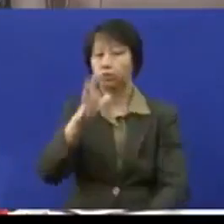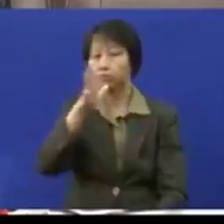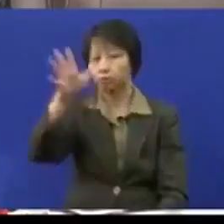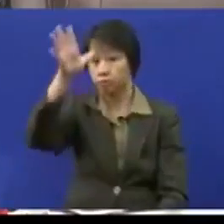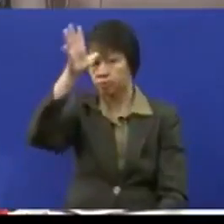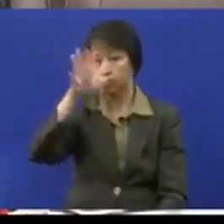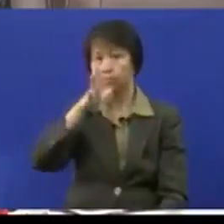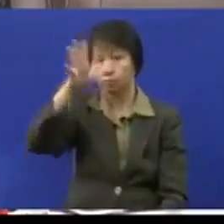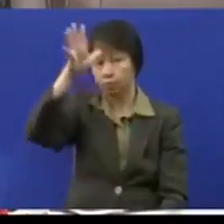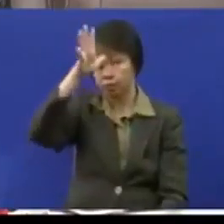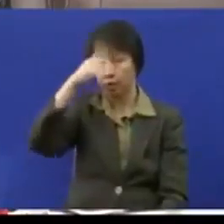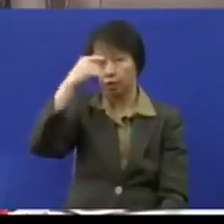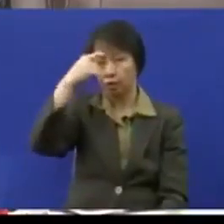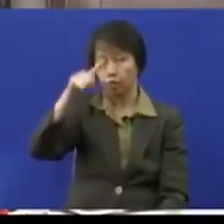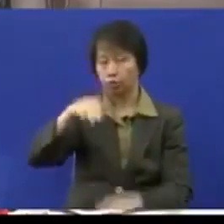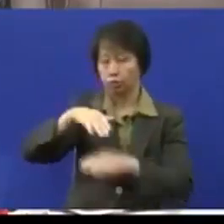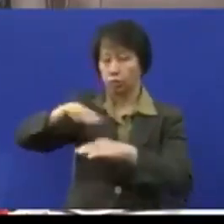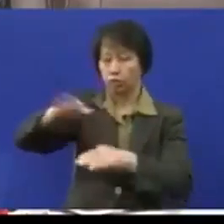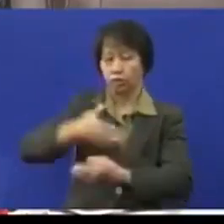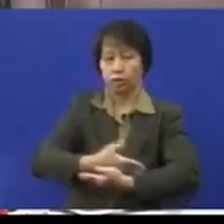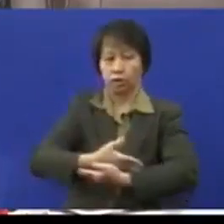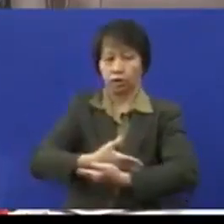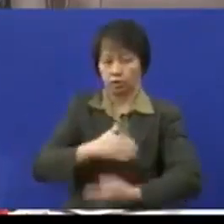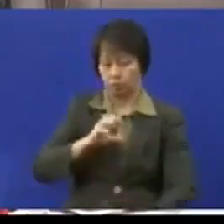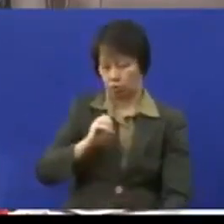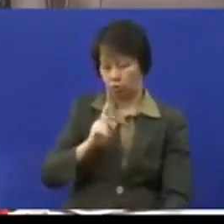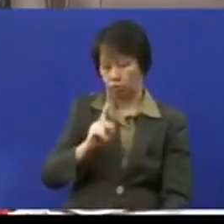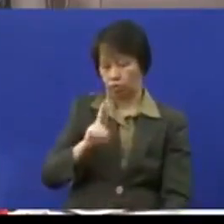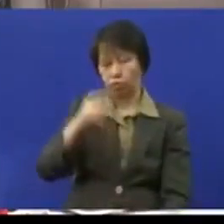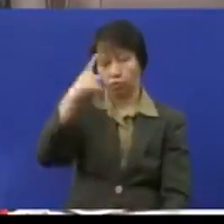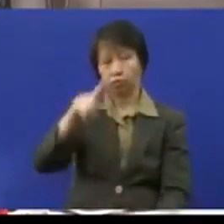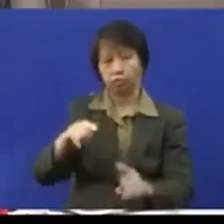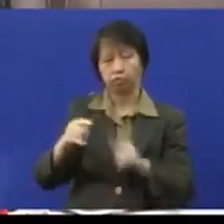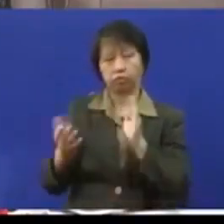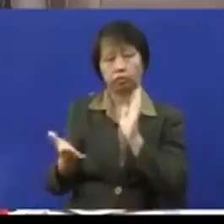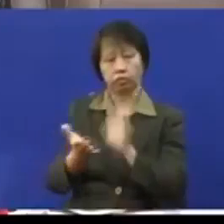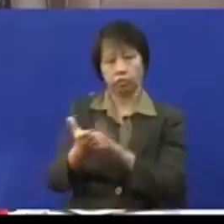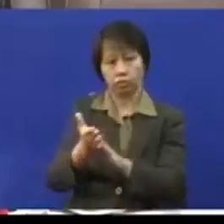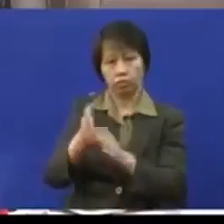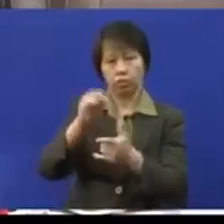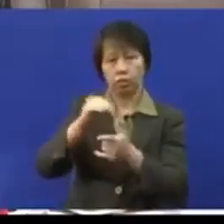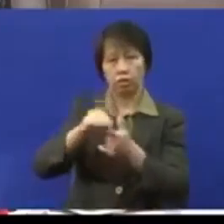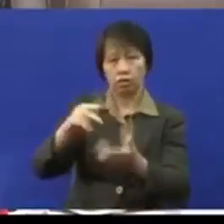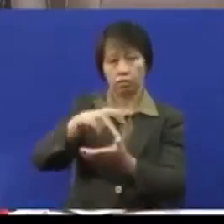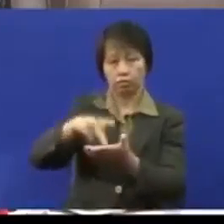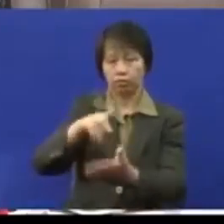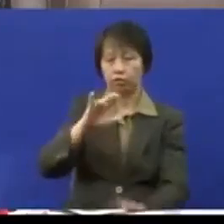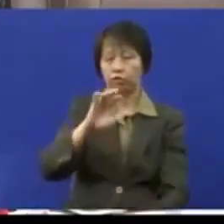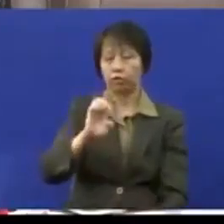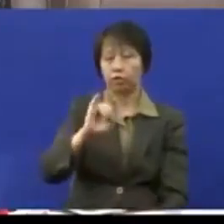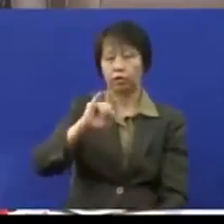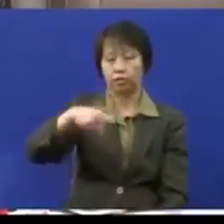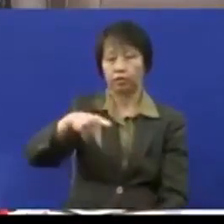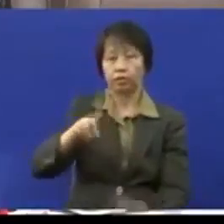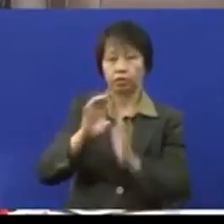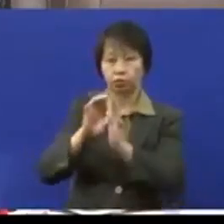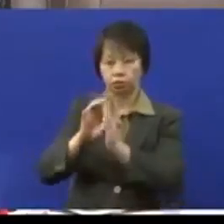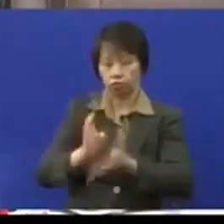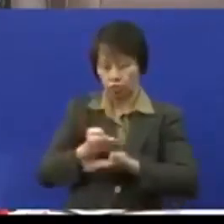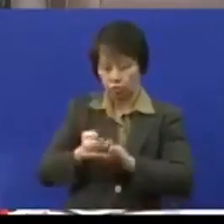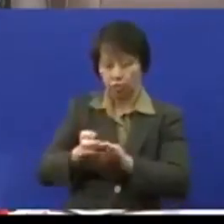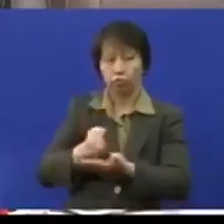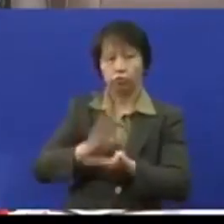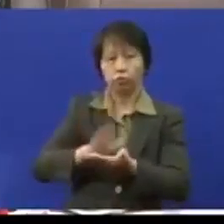bapa-ibu bapa untuk menghantar anak-anak OKU pergi ke sekolah ataupun pusat EIP. sebagai contoh bantuan